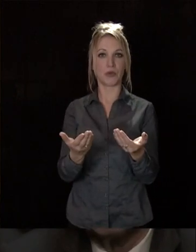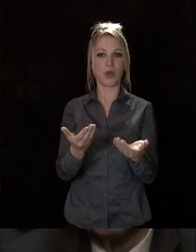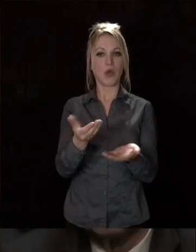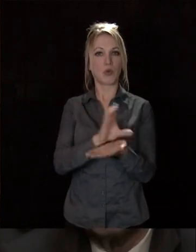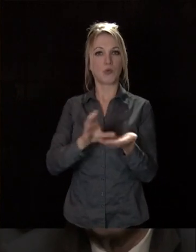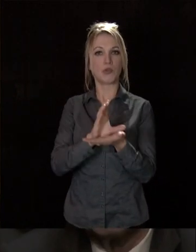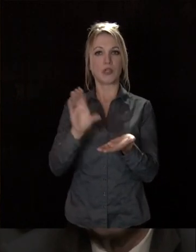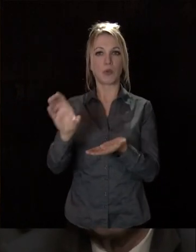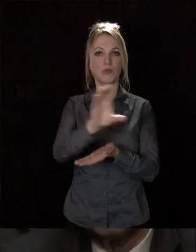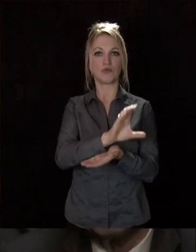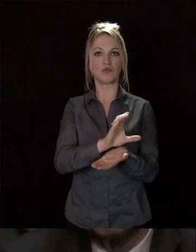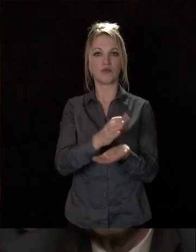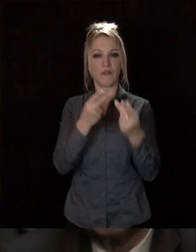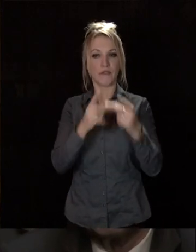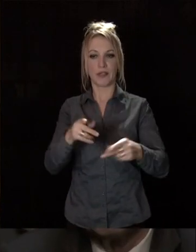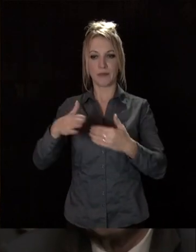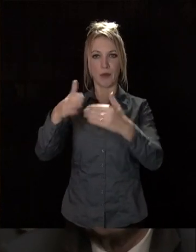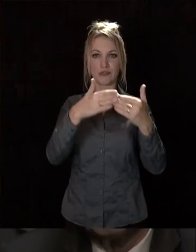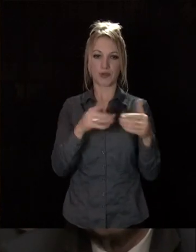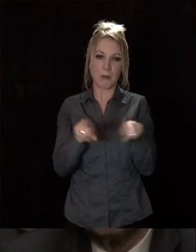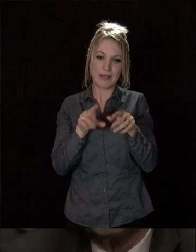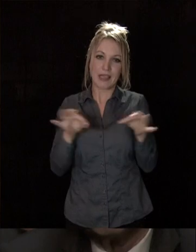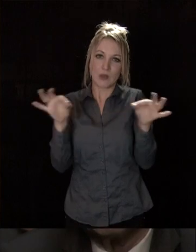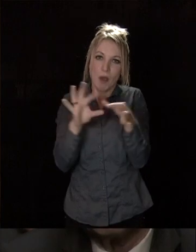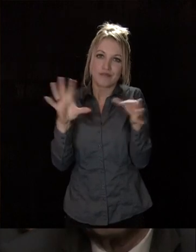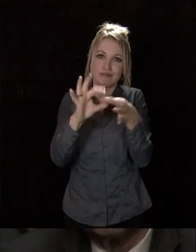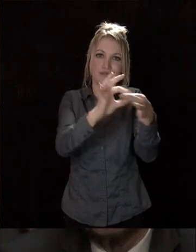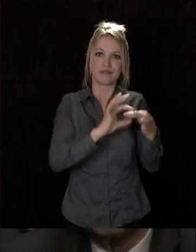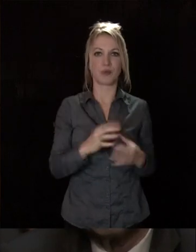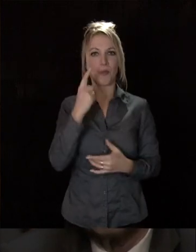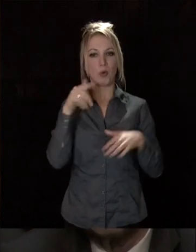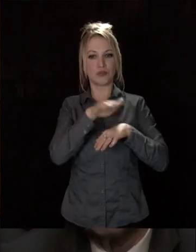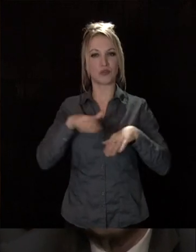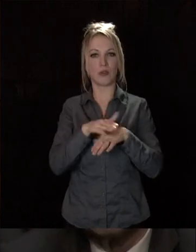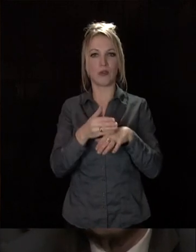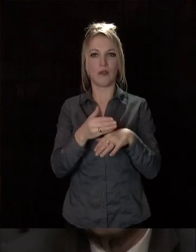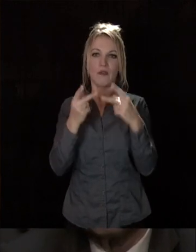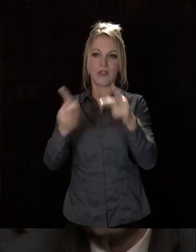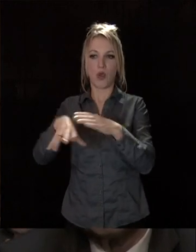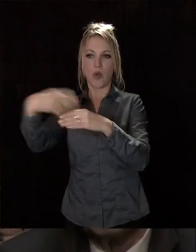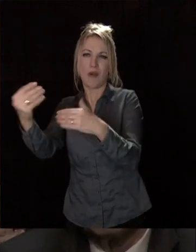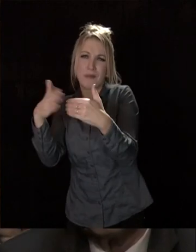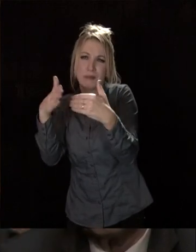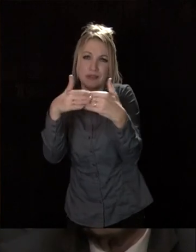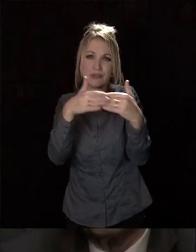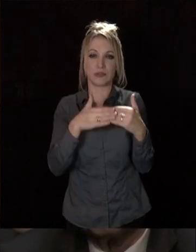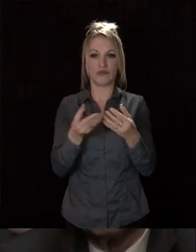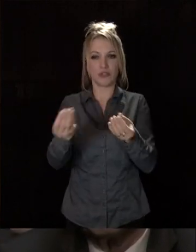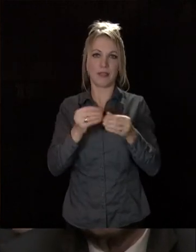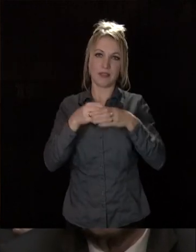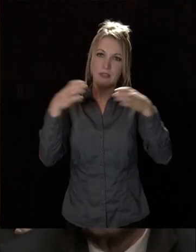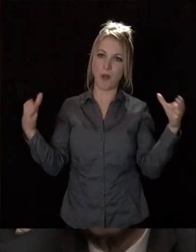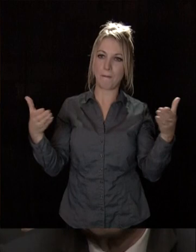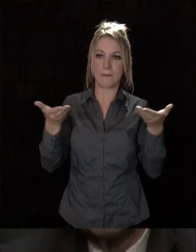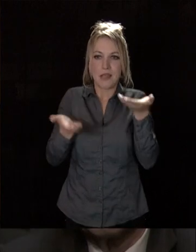communes mitoyennes une alliance des territoires de façon à ce que ces zones périurbaines aux portes de Dijon se développent